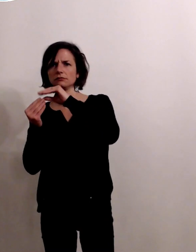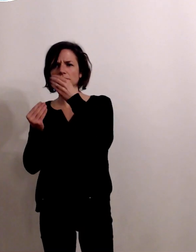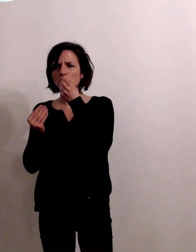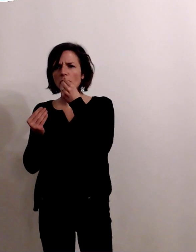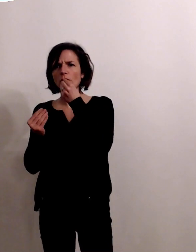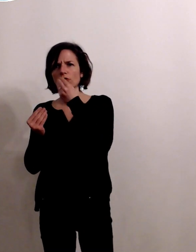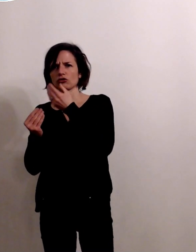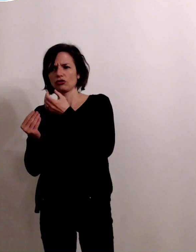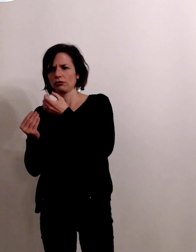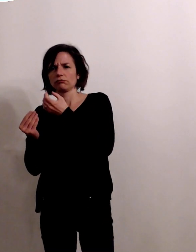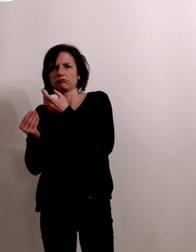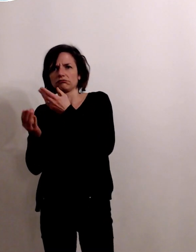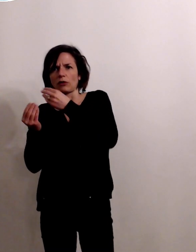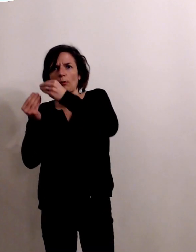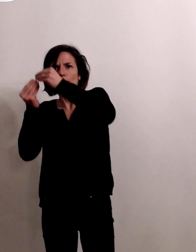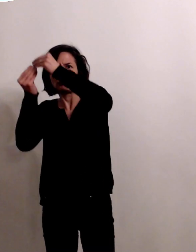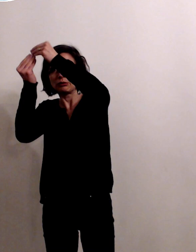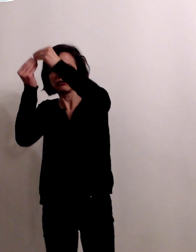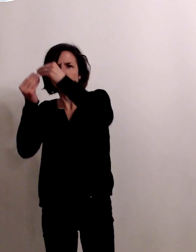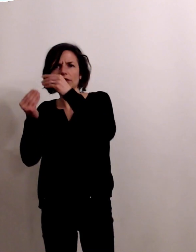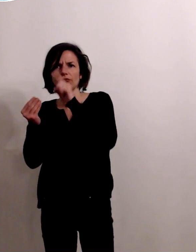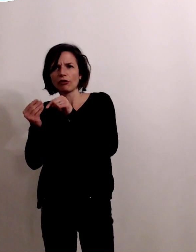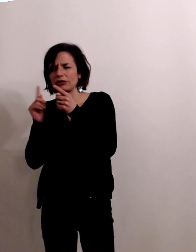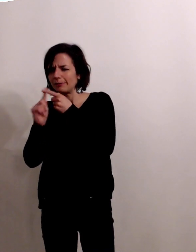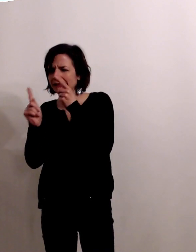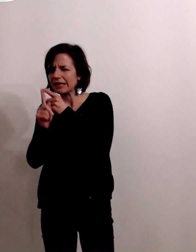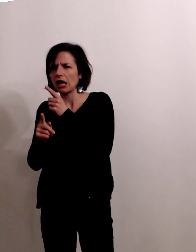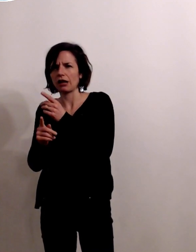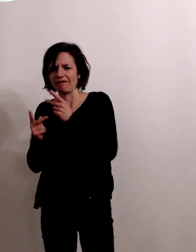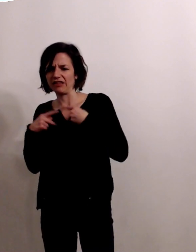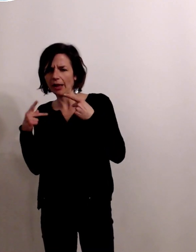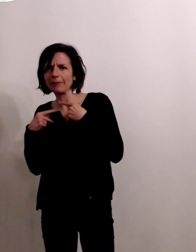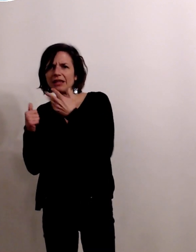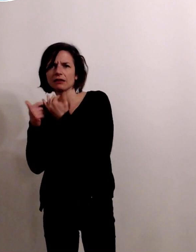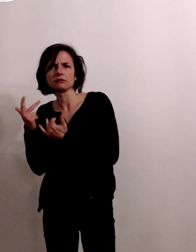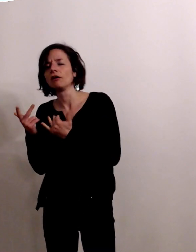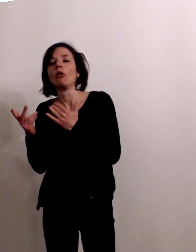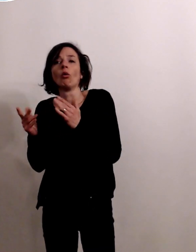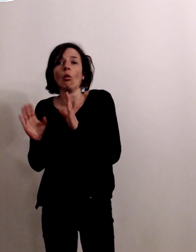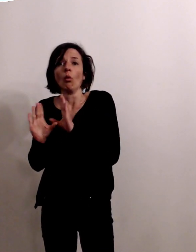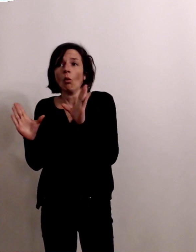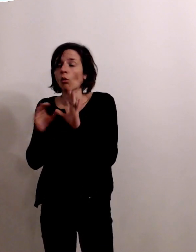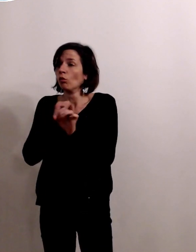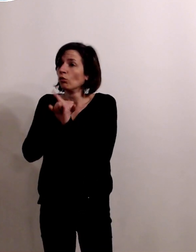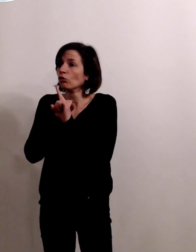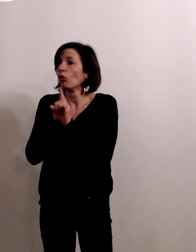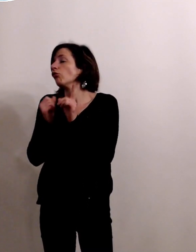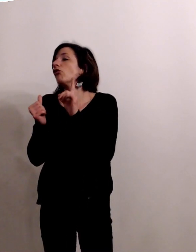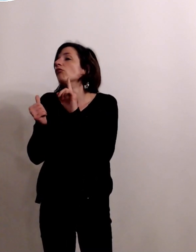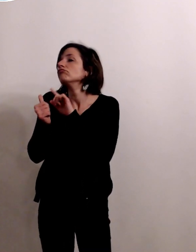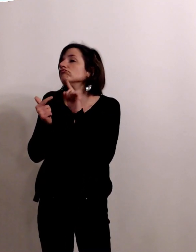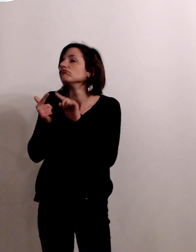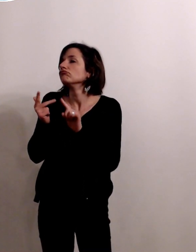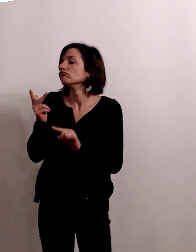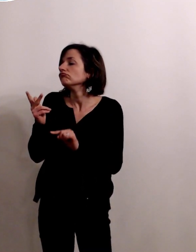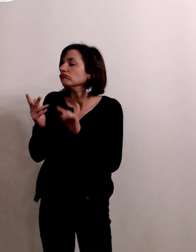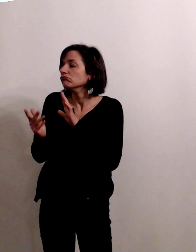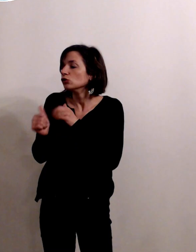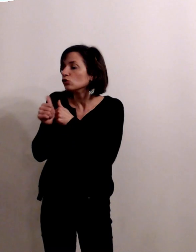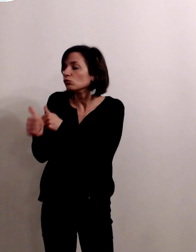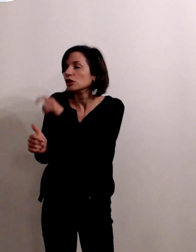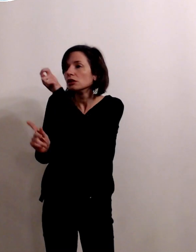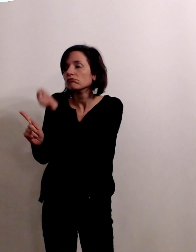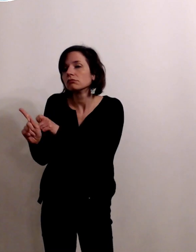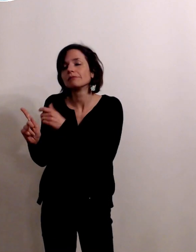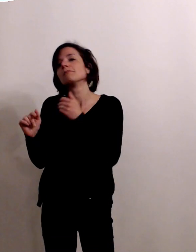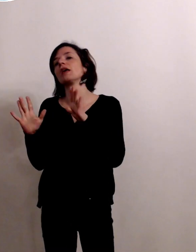à adopter sauf quelques spécificités que l'on peut aborder vraiment ce que l